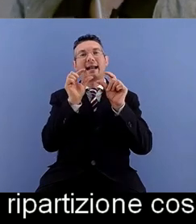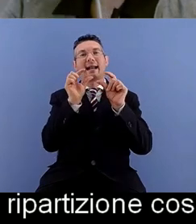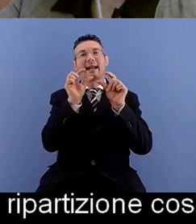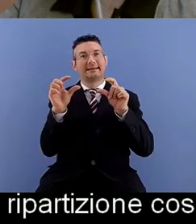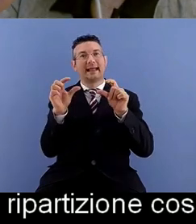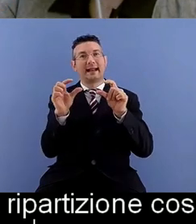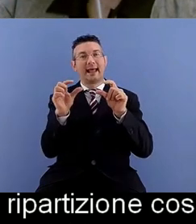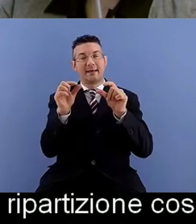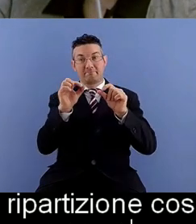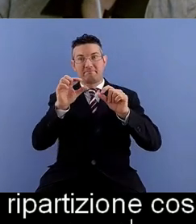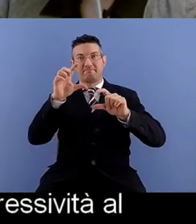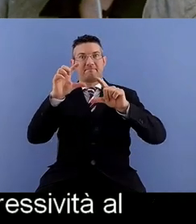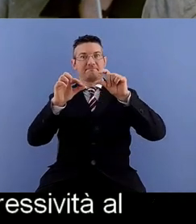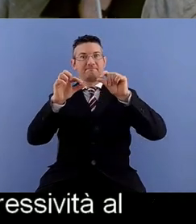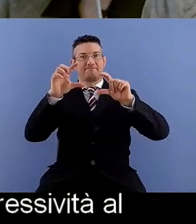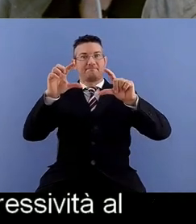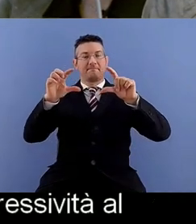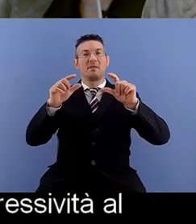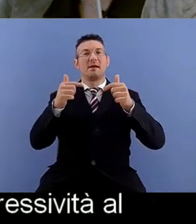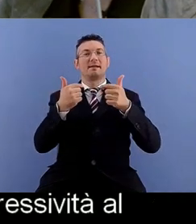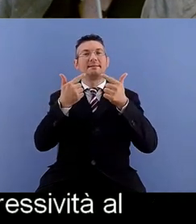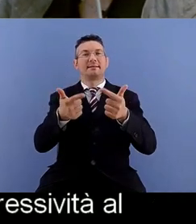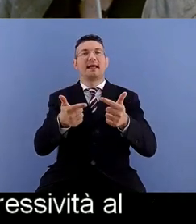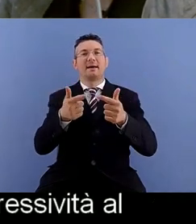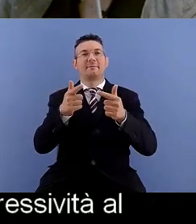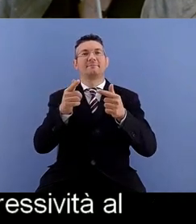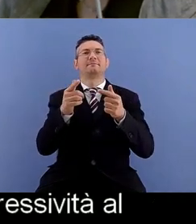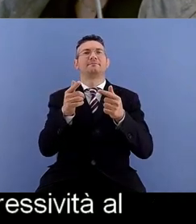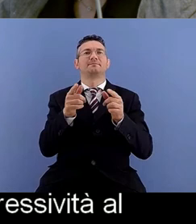carattere utilizzandolo non nella sua